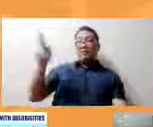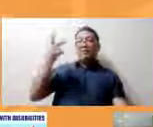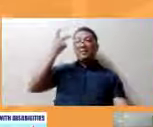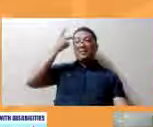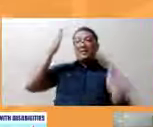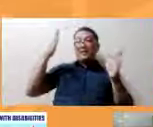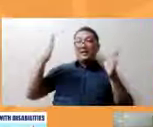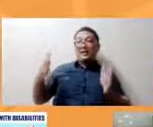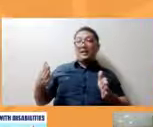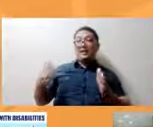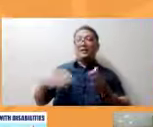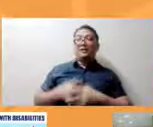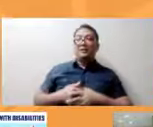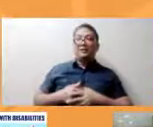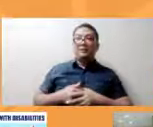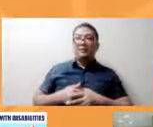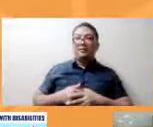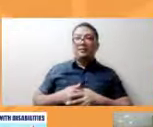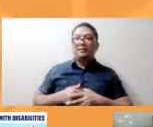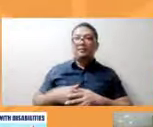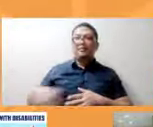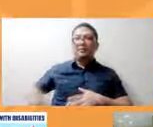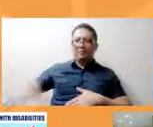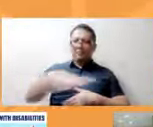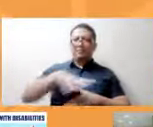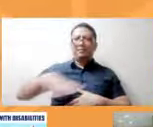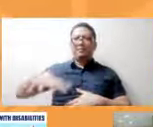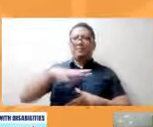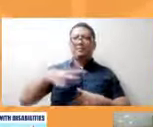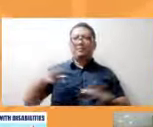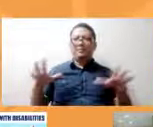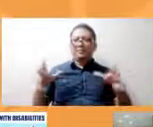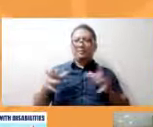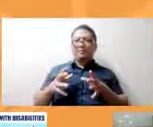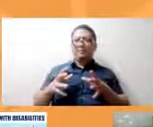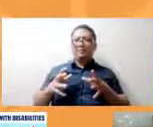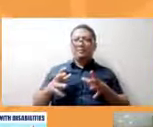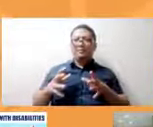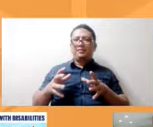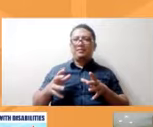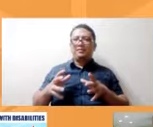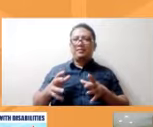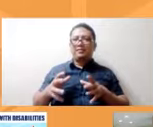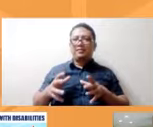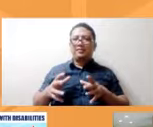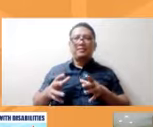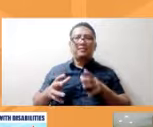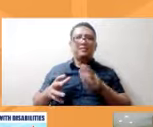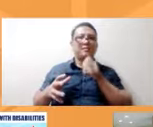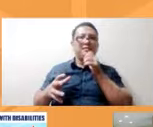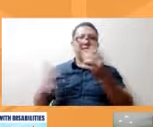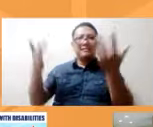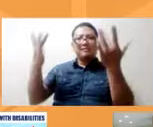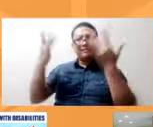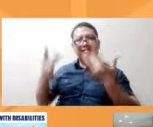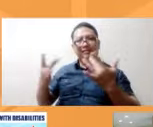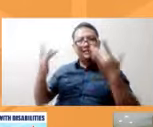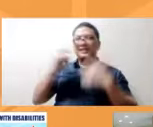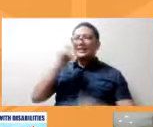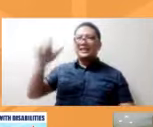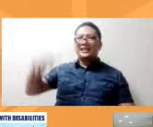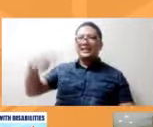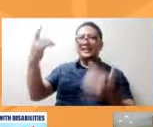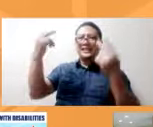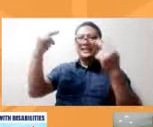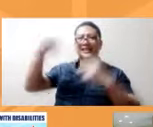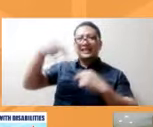we are not charity objects. hindi kami ayun na